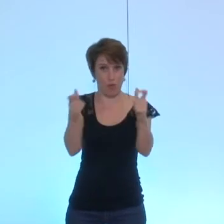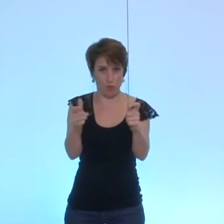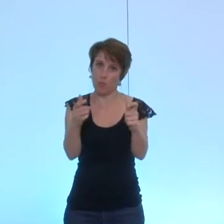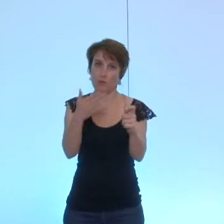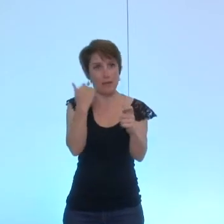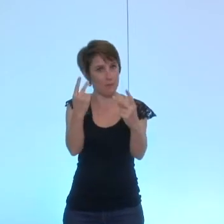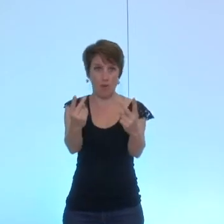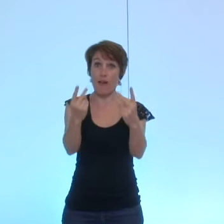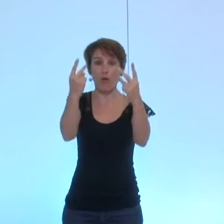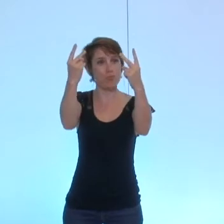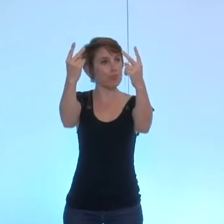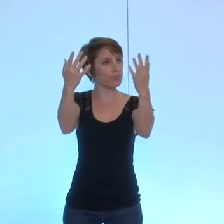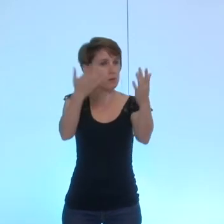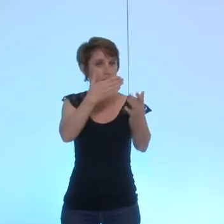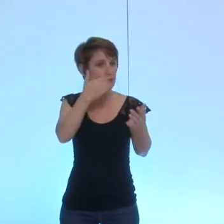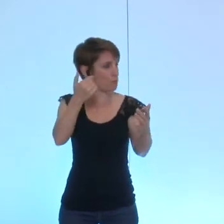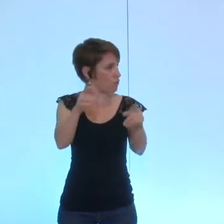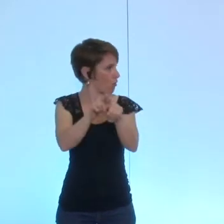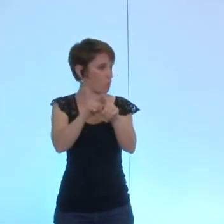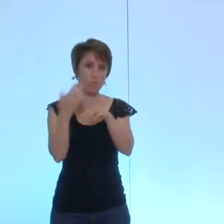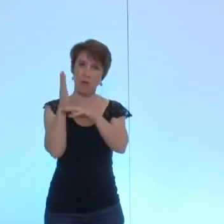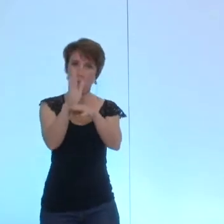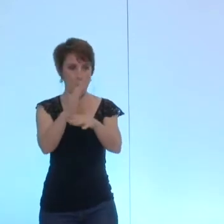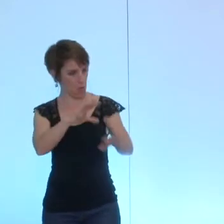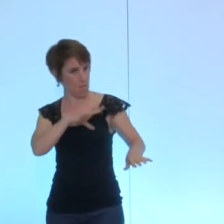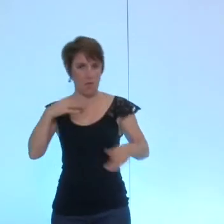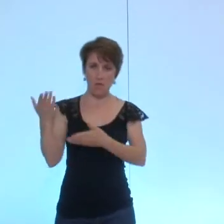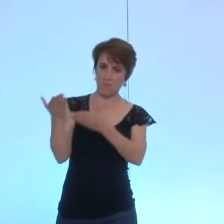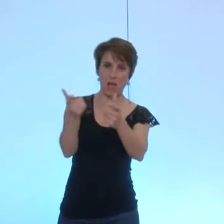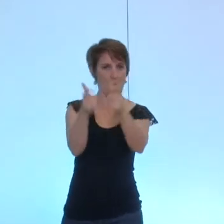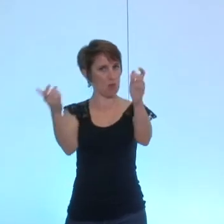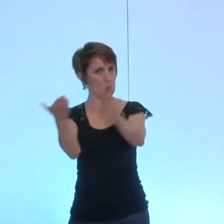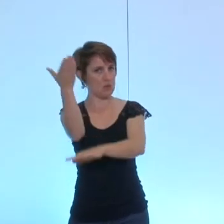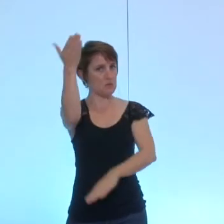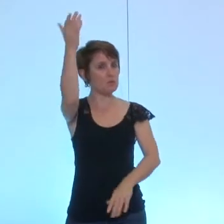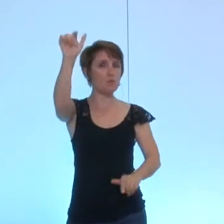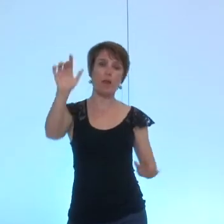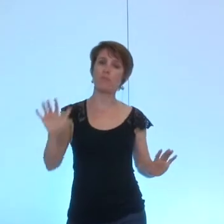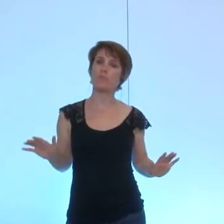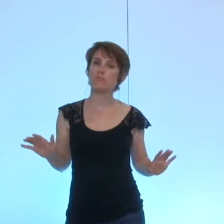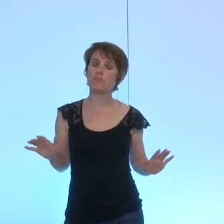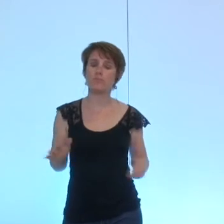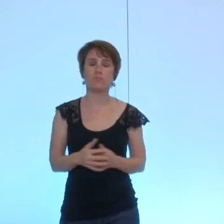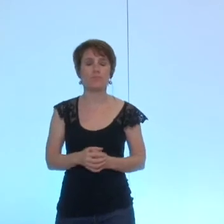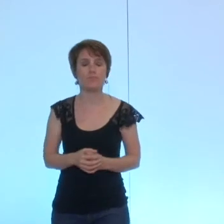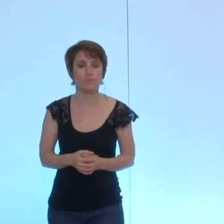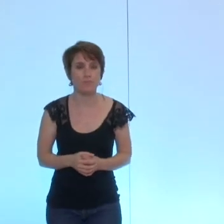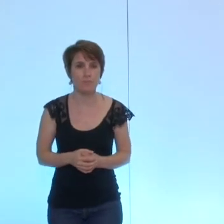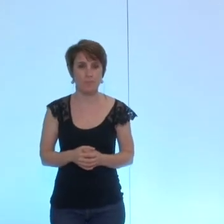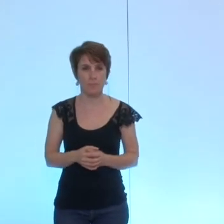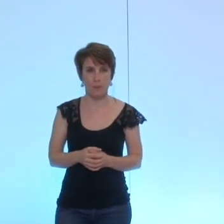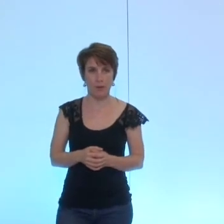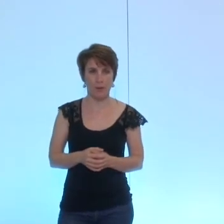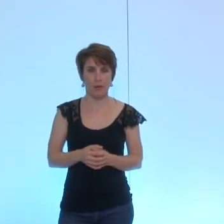'est intéressant pour la ville d'avoir un fleuron d'avoir une richesse d'avoir ce potentiel donc je veux simplement dire par là qu